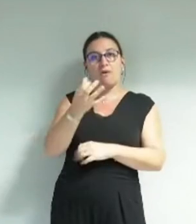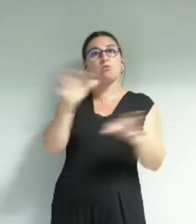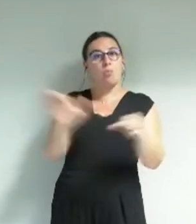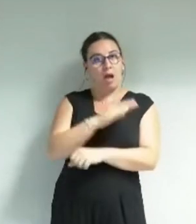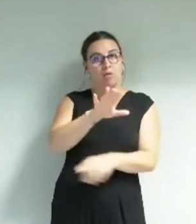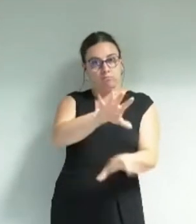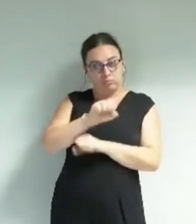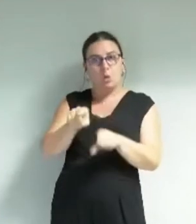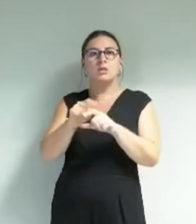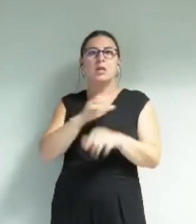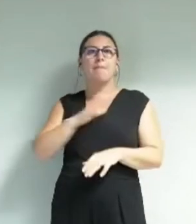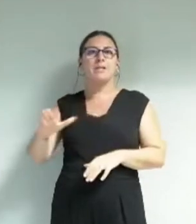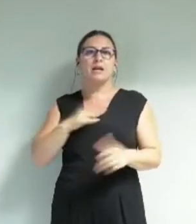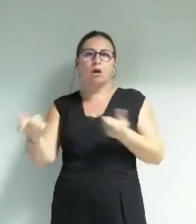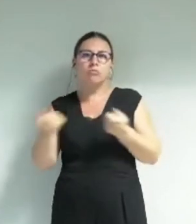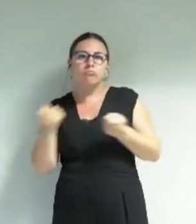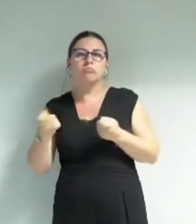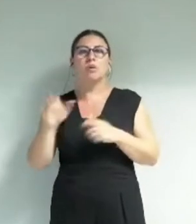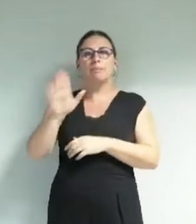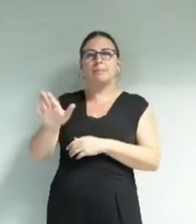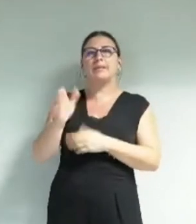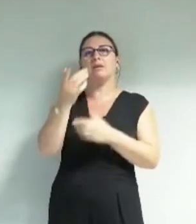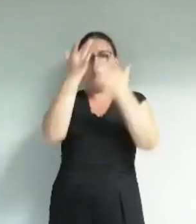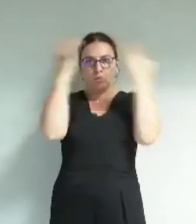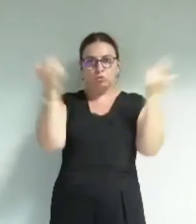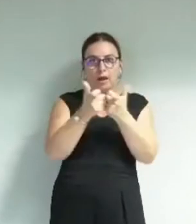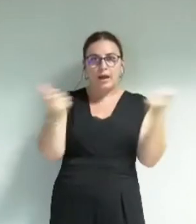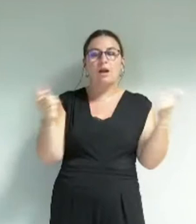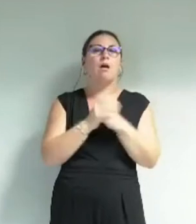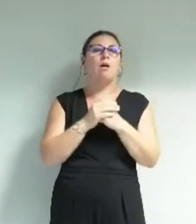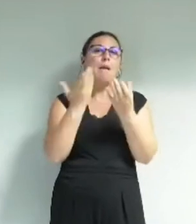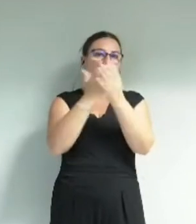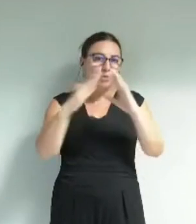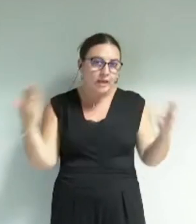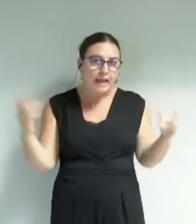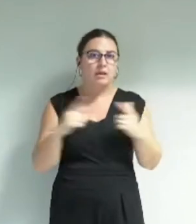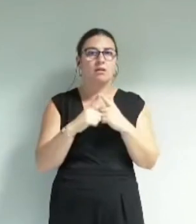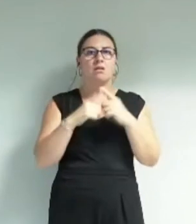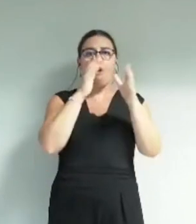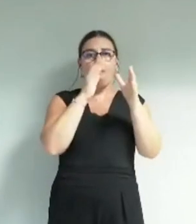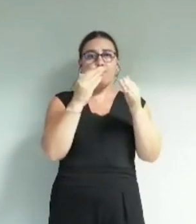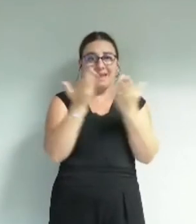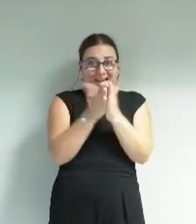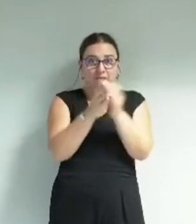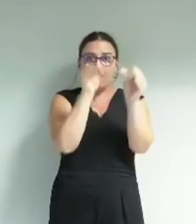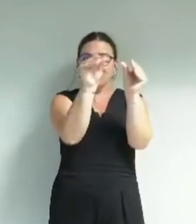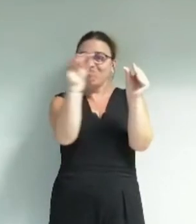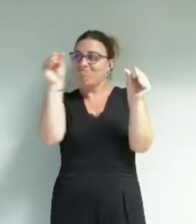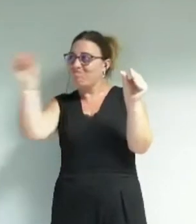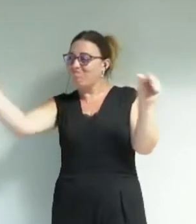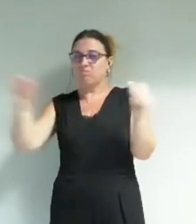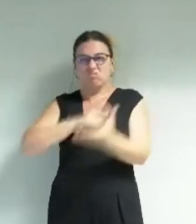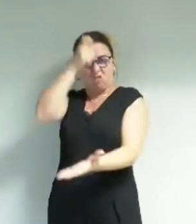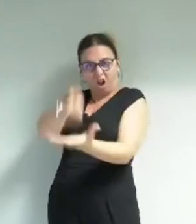médiateurs et médiatrices des équipements culturels de la bibliothèque un fonds de livres achetés et